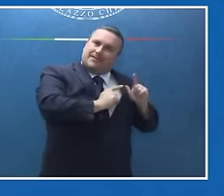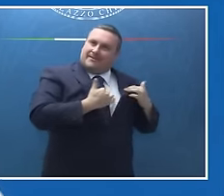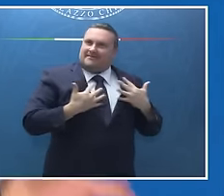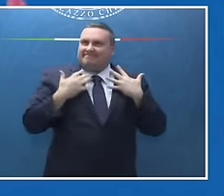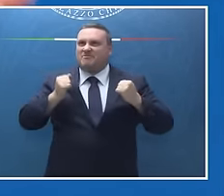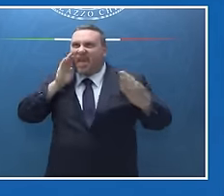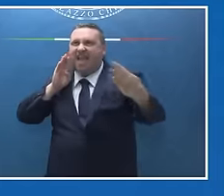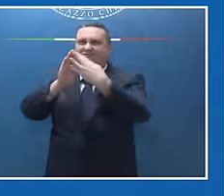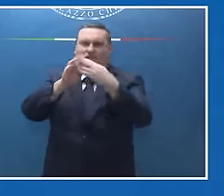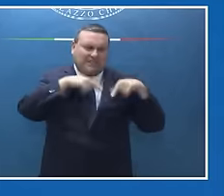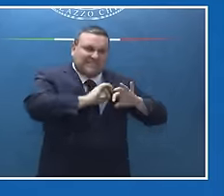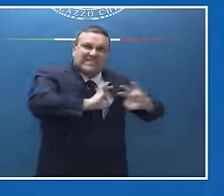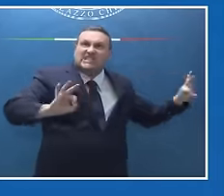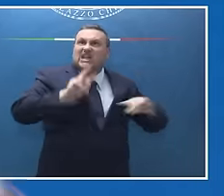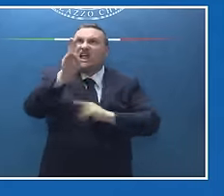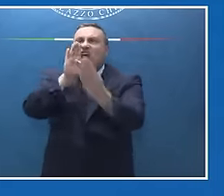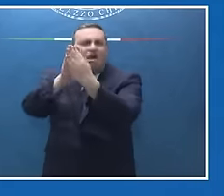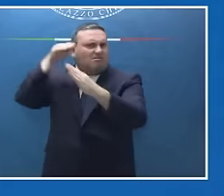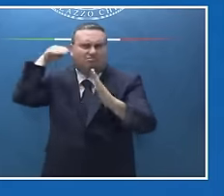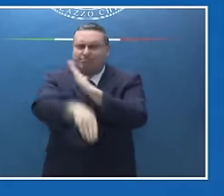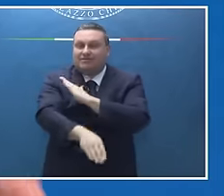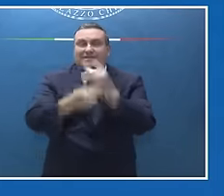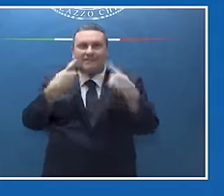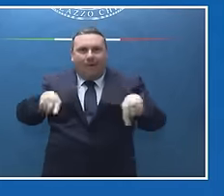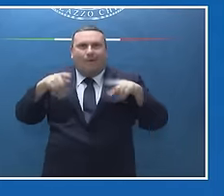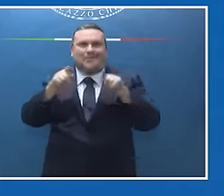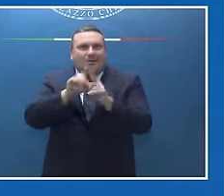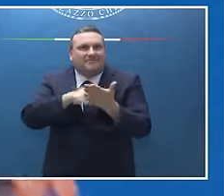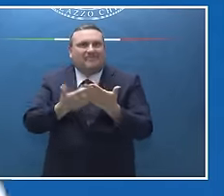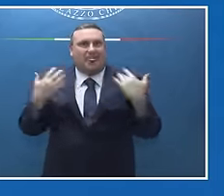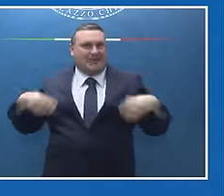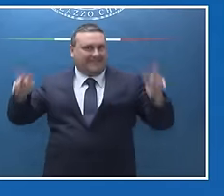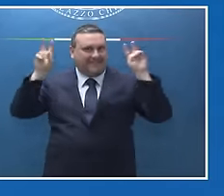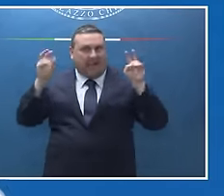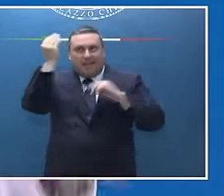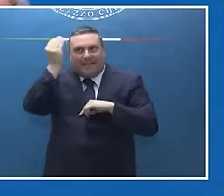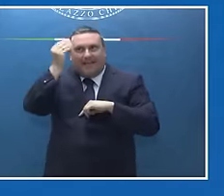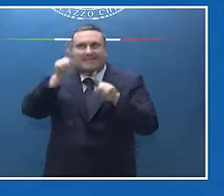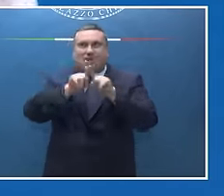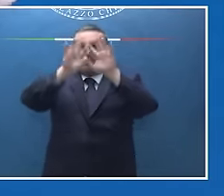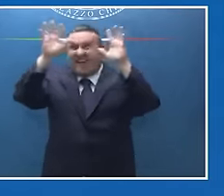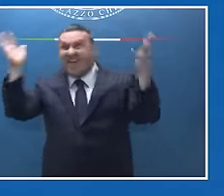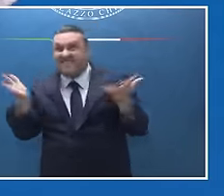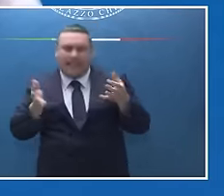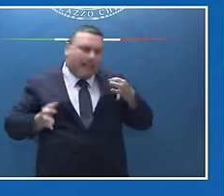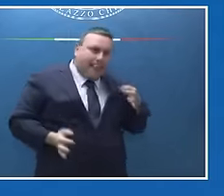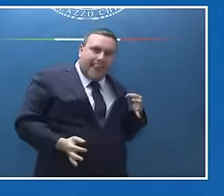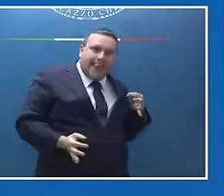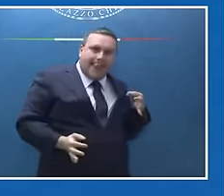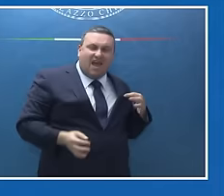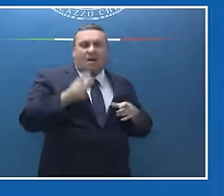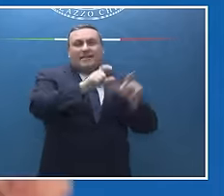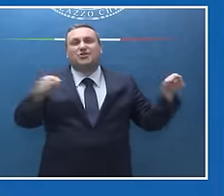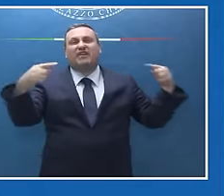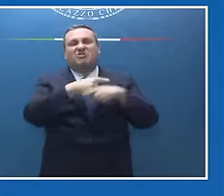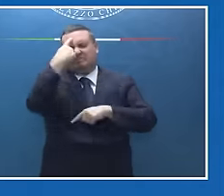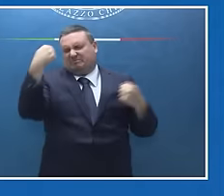E quindi sono contenta che siamo riusciti a trovare questa splendida sintesi tra queste due cose, che per molti sono incompatibili e per